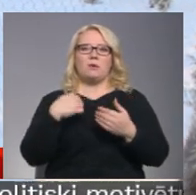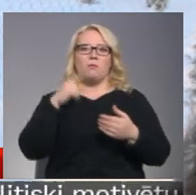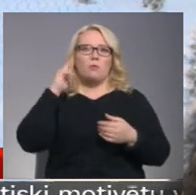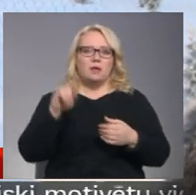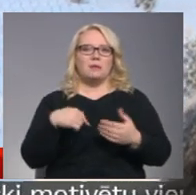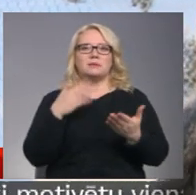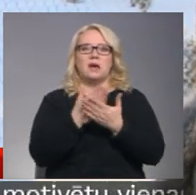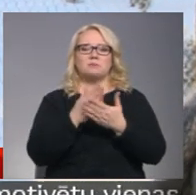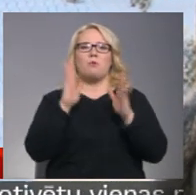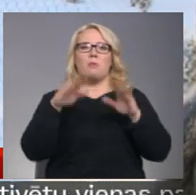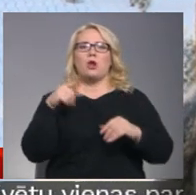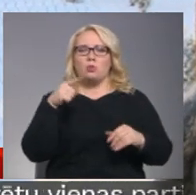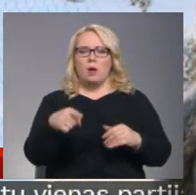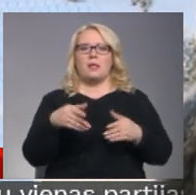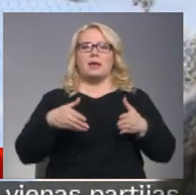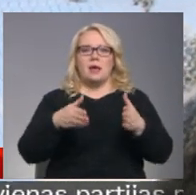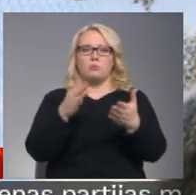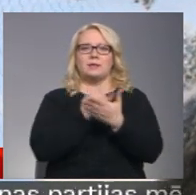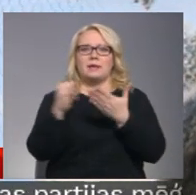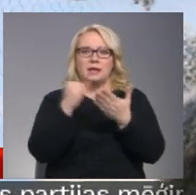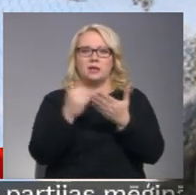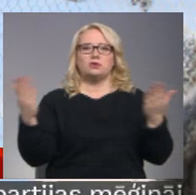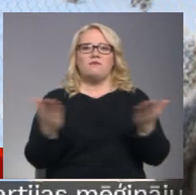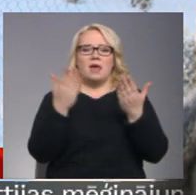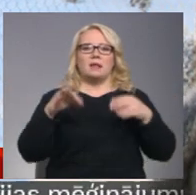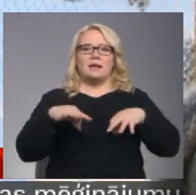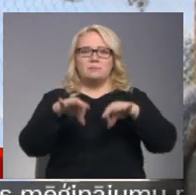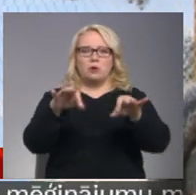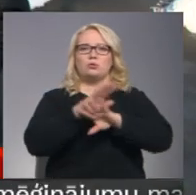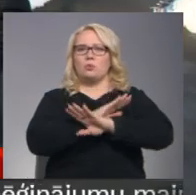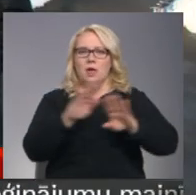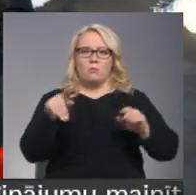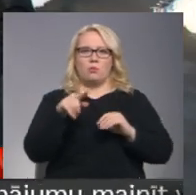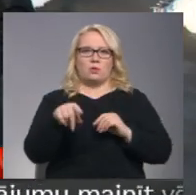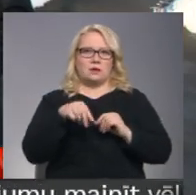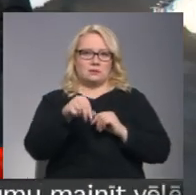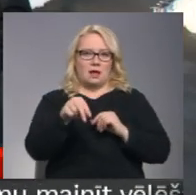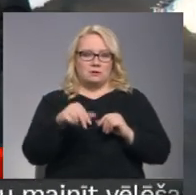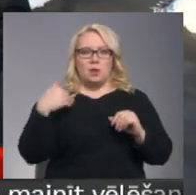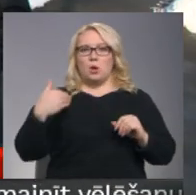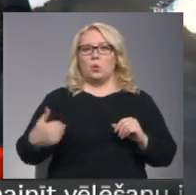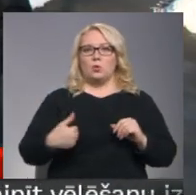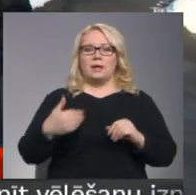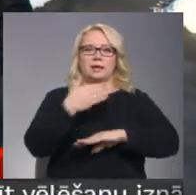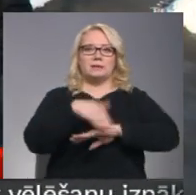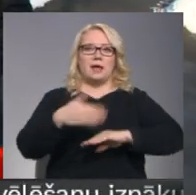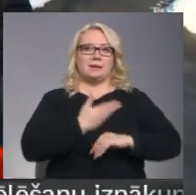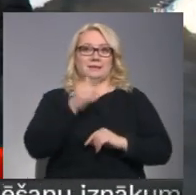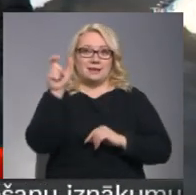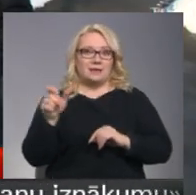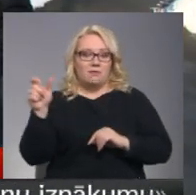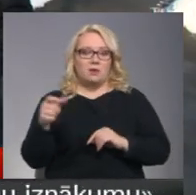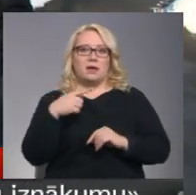par to, lai viņas tiktu tīrīts un būtu viegli izbraucamas un nebūtu tas sāls. Savukārt kūdīgas ielas iedzīvotāju Ingrīdu